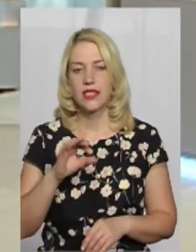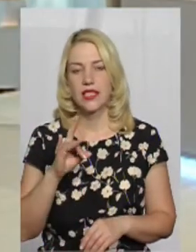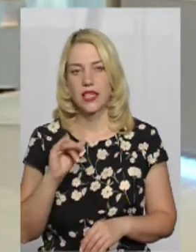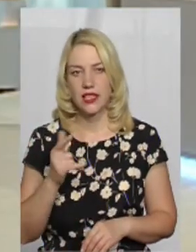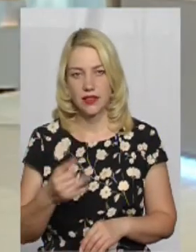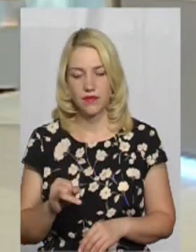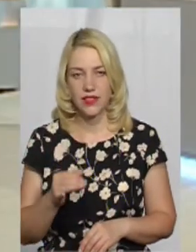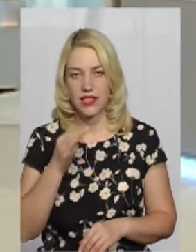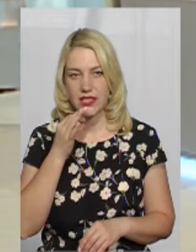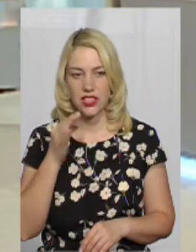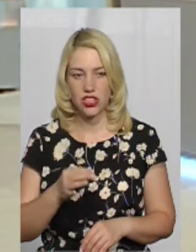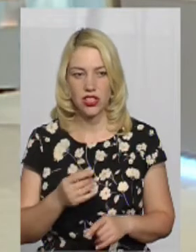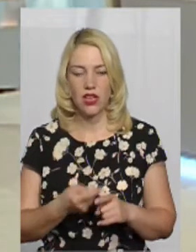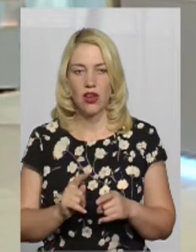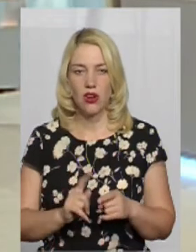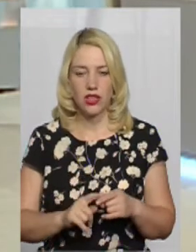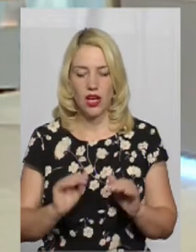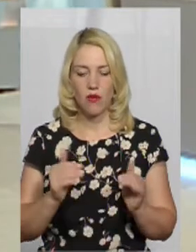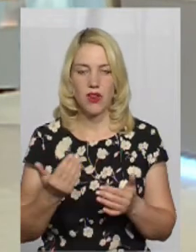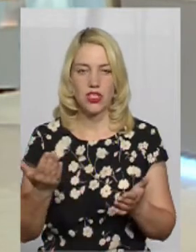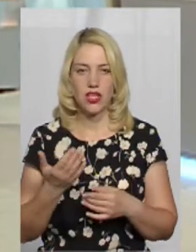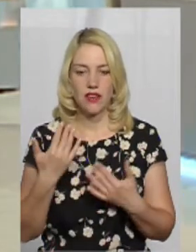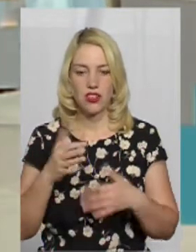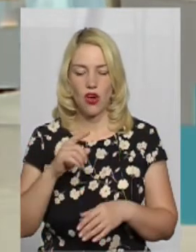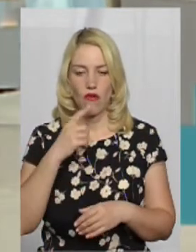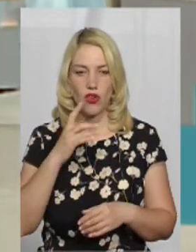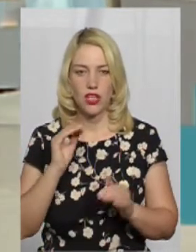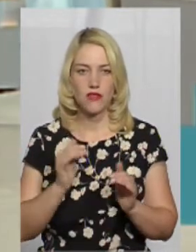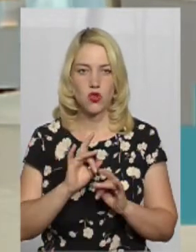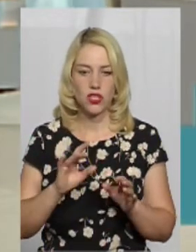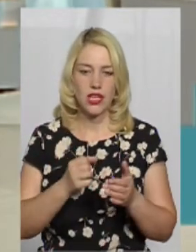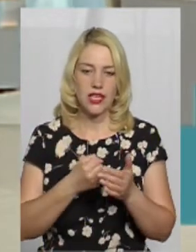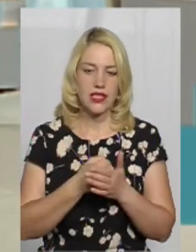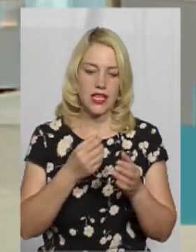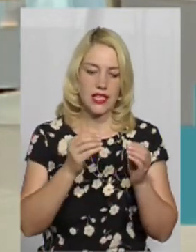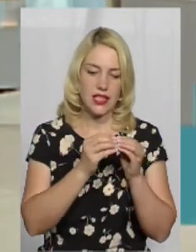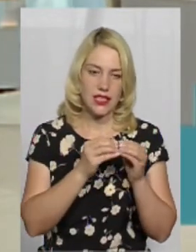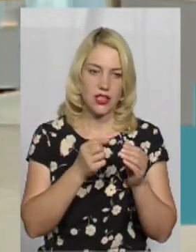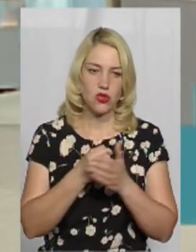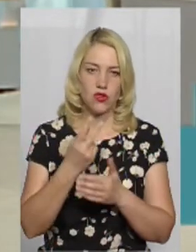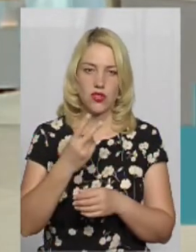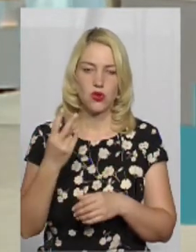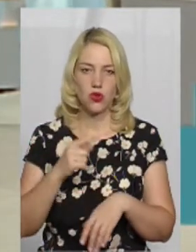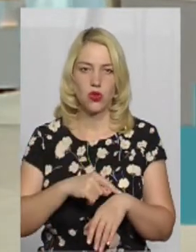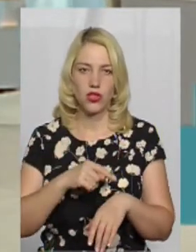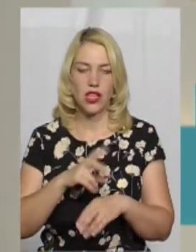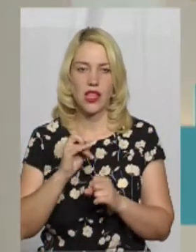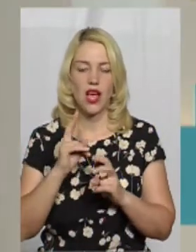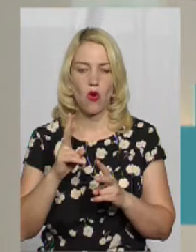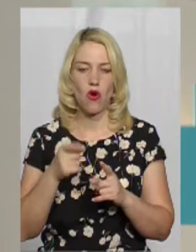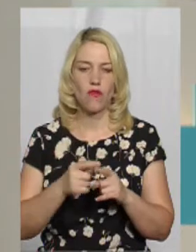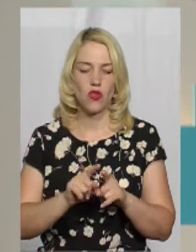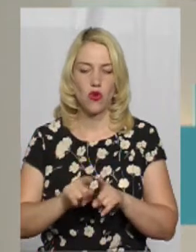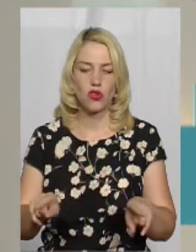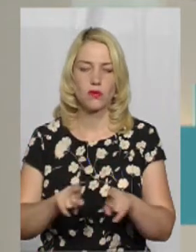скажіть, от те обмеження, про яке вже говорилося в сюжеті, з 10 до 22 години, на кого воно